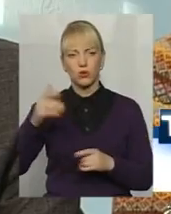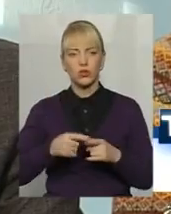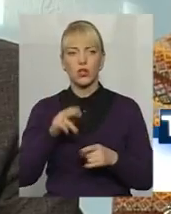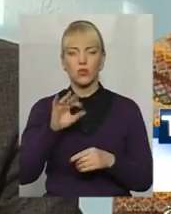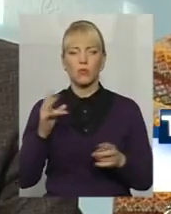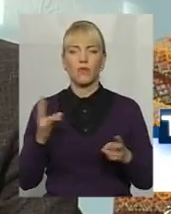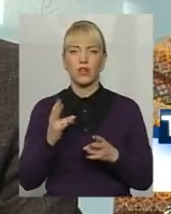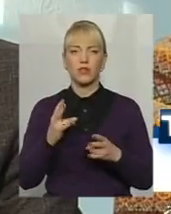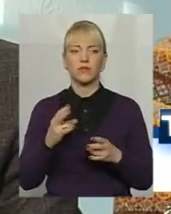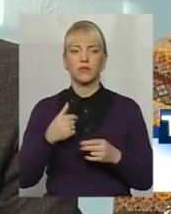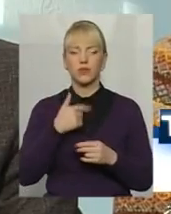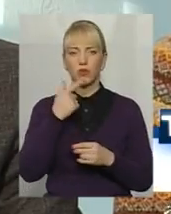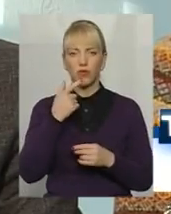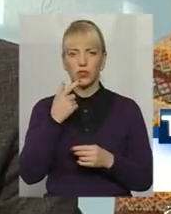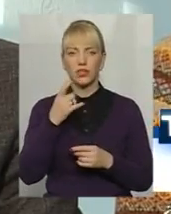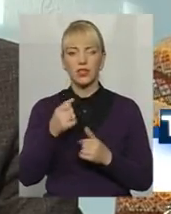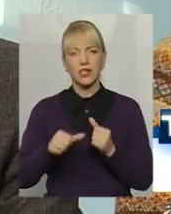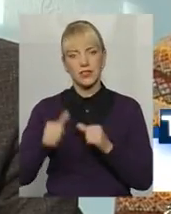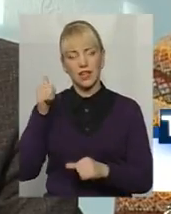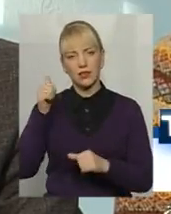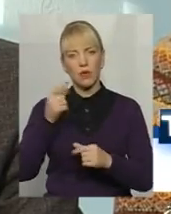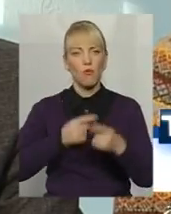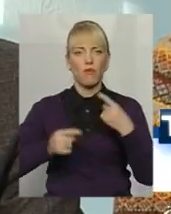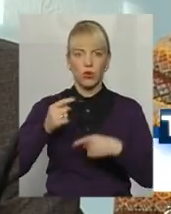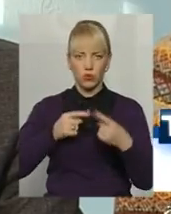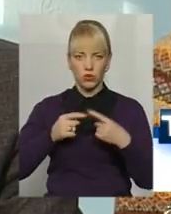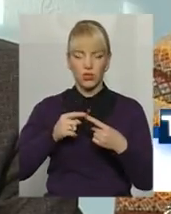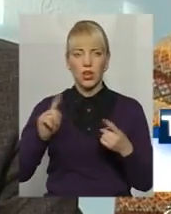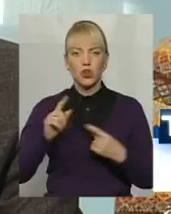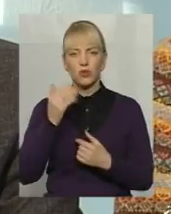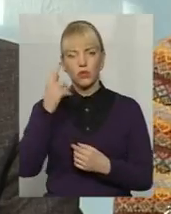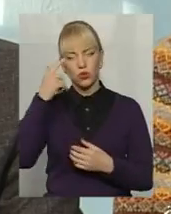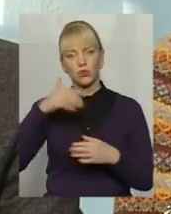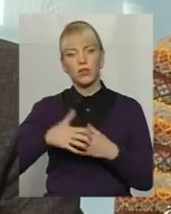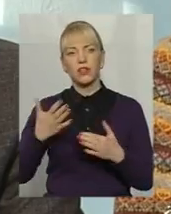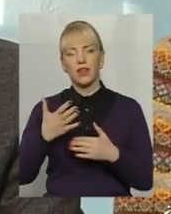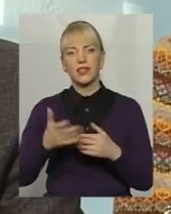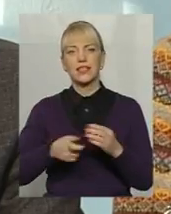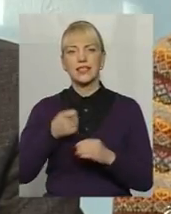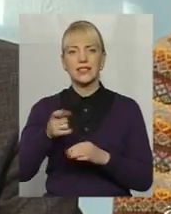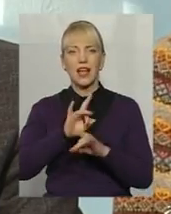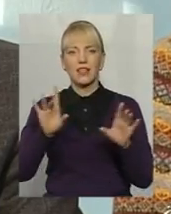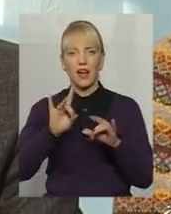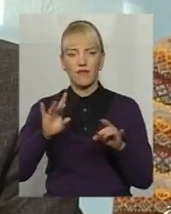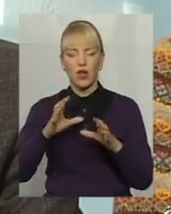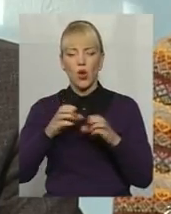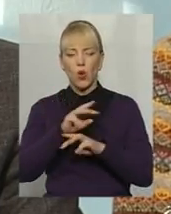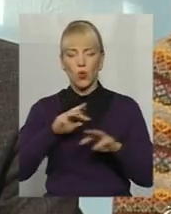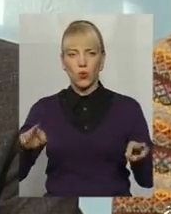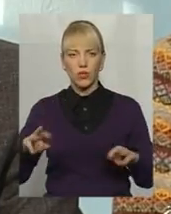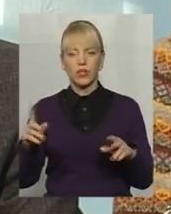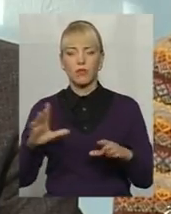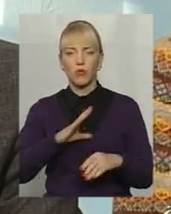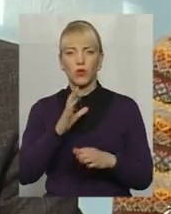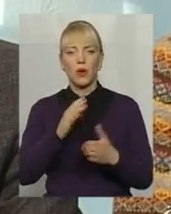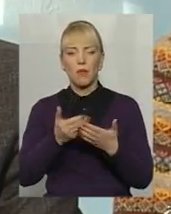державних органів, то я б хотів трошки повернутися назад, щоб ми зрозуміли, які заяви уряду були перед прийняттям даного